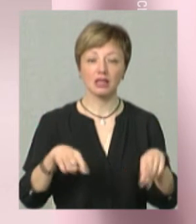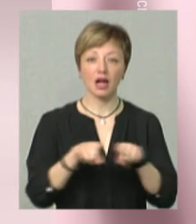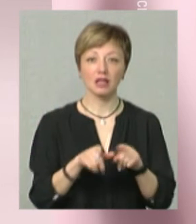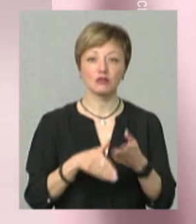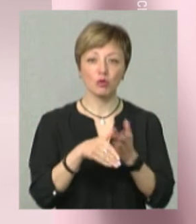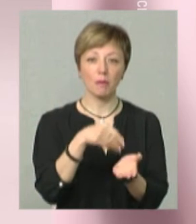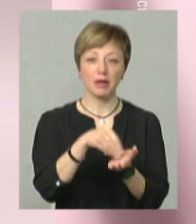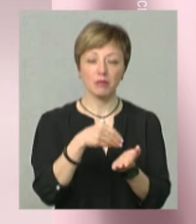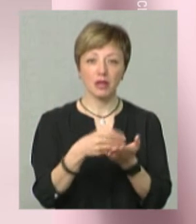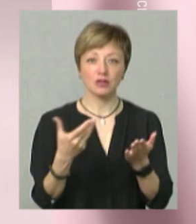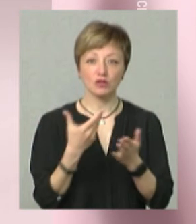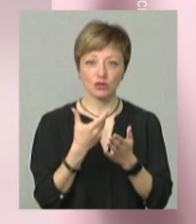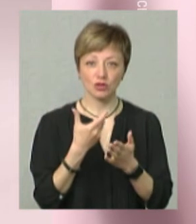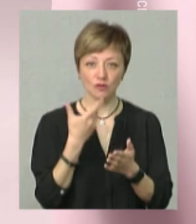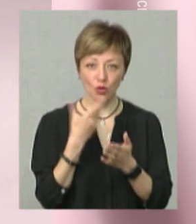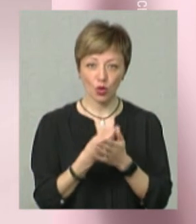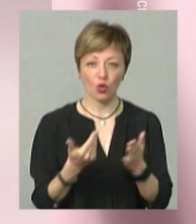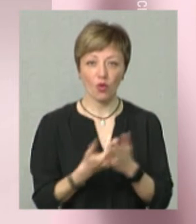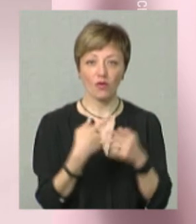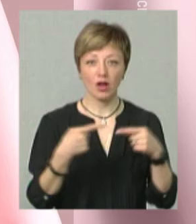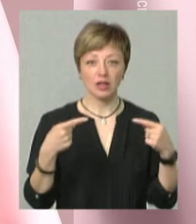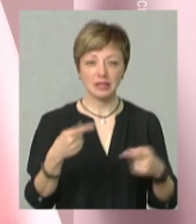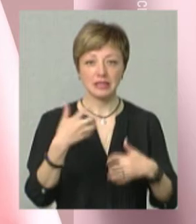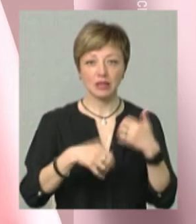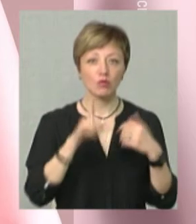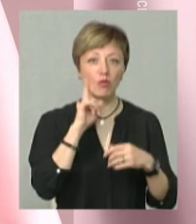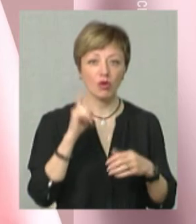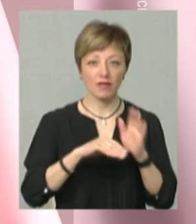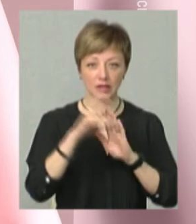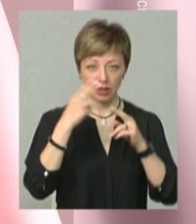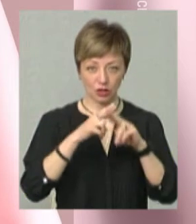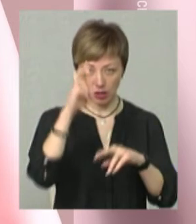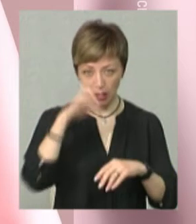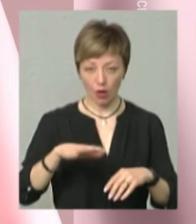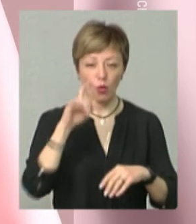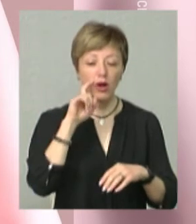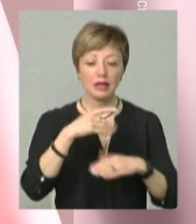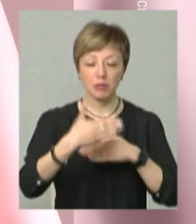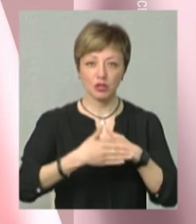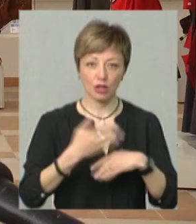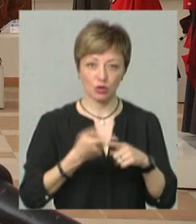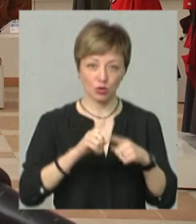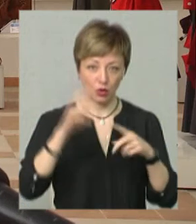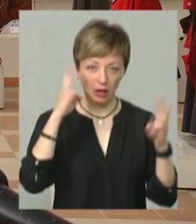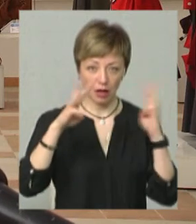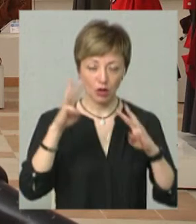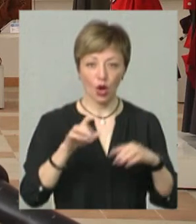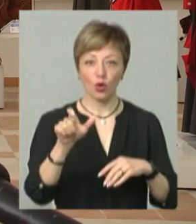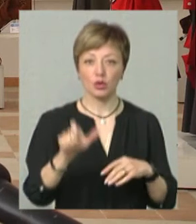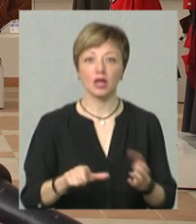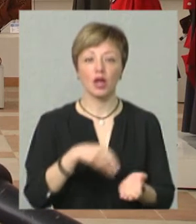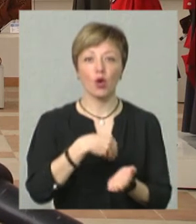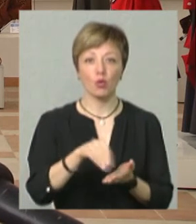спосіб придбати собі новоріч популярний серед молоді високотехнологічних країн. Україна, каже, тільки наближається до цього тренду. Людина